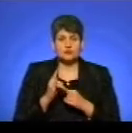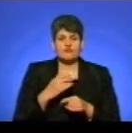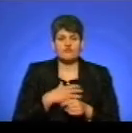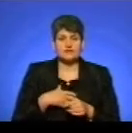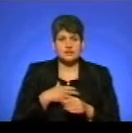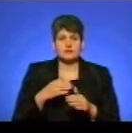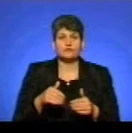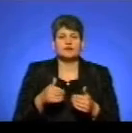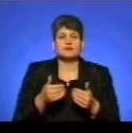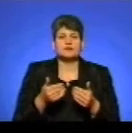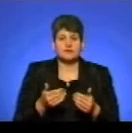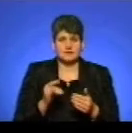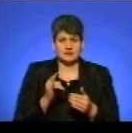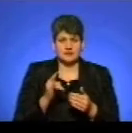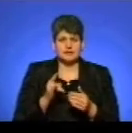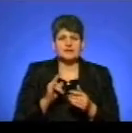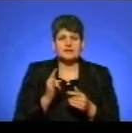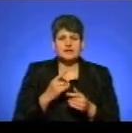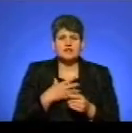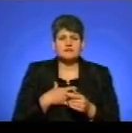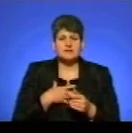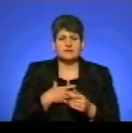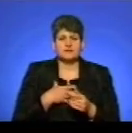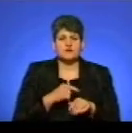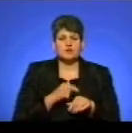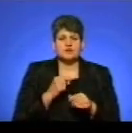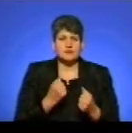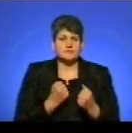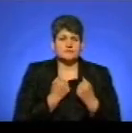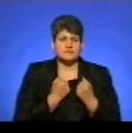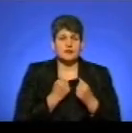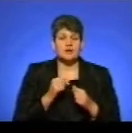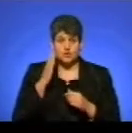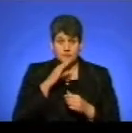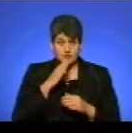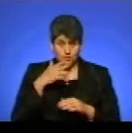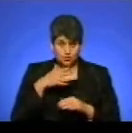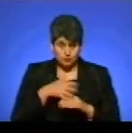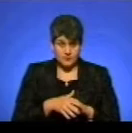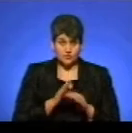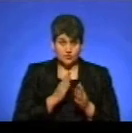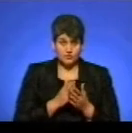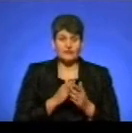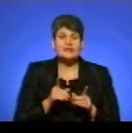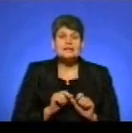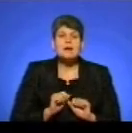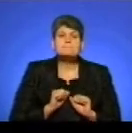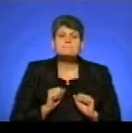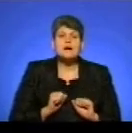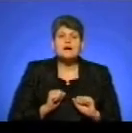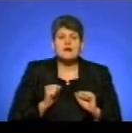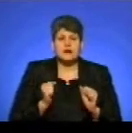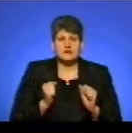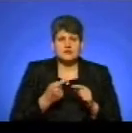дати, ну, дитині важливе відчуття безпеки. Якщо батьки це розуміють, вони намагаються цього